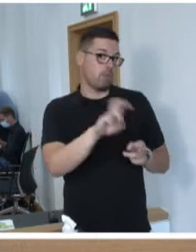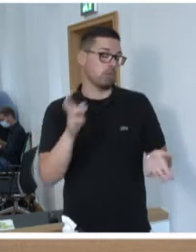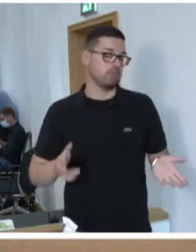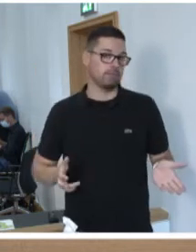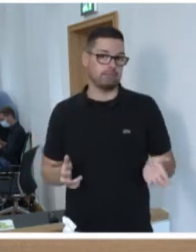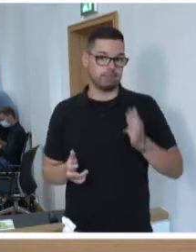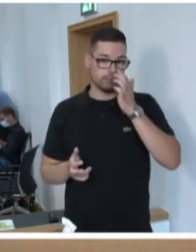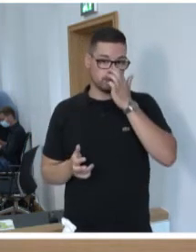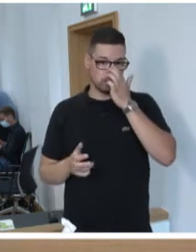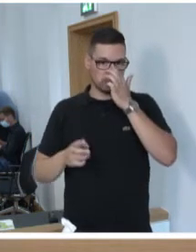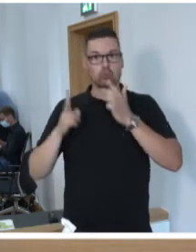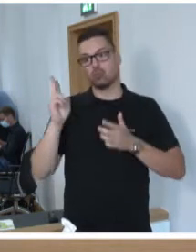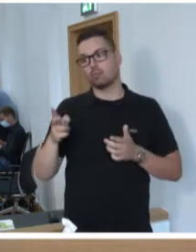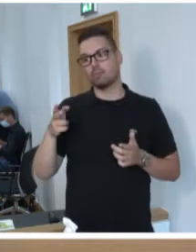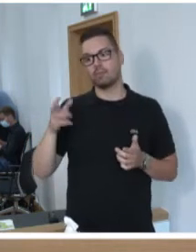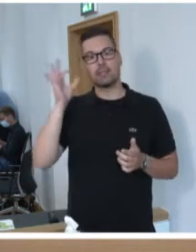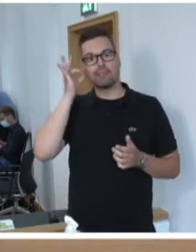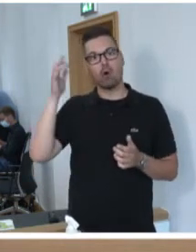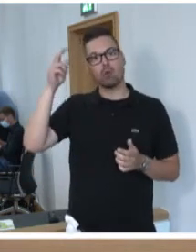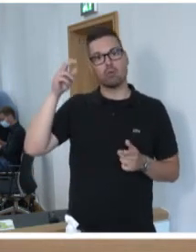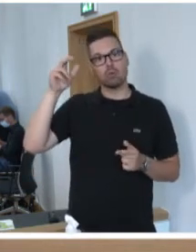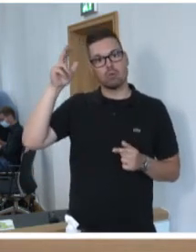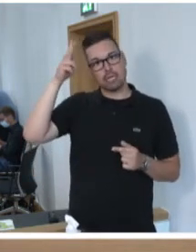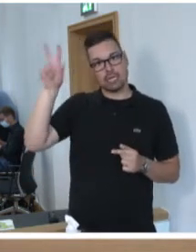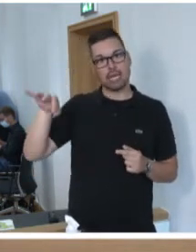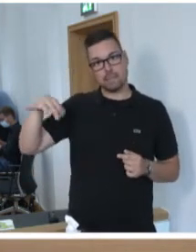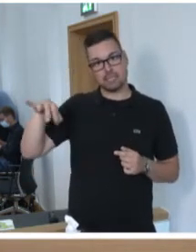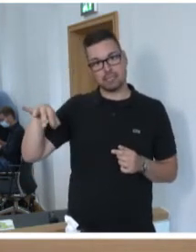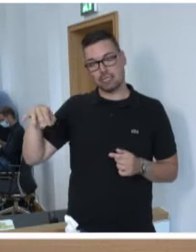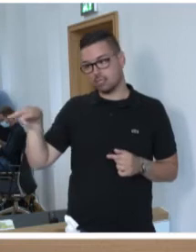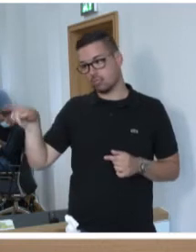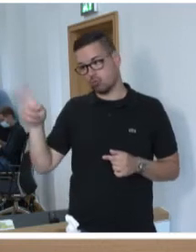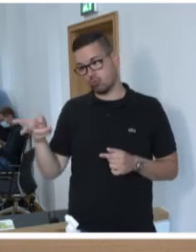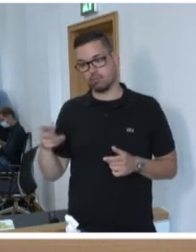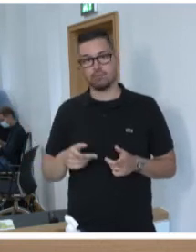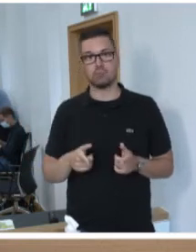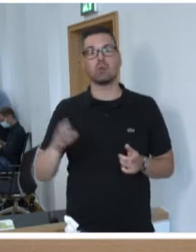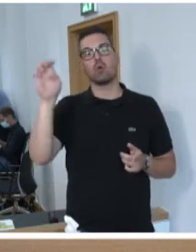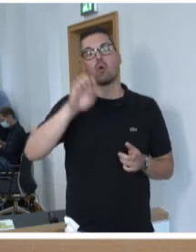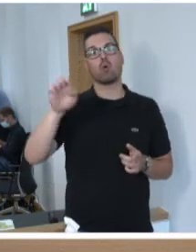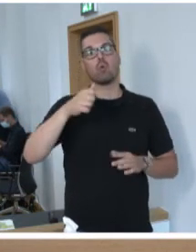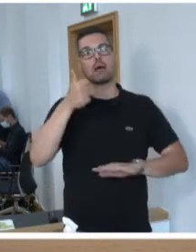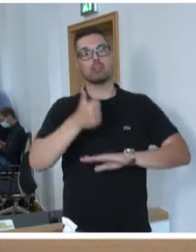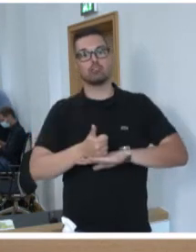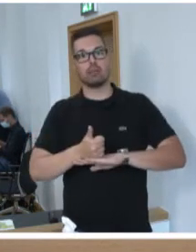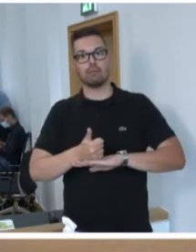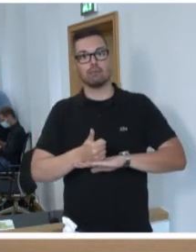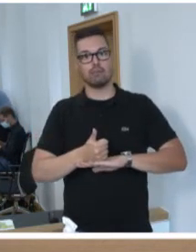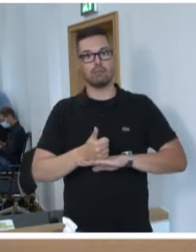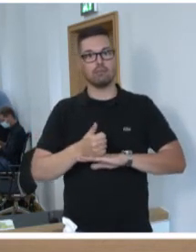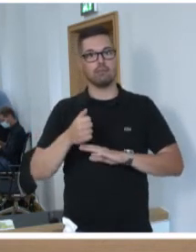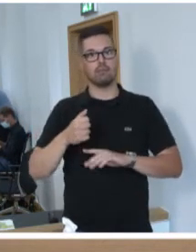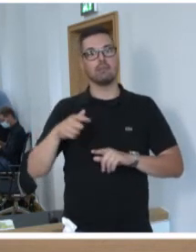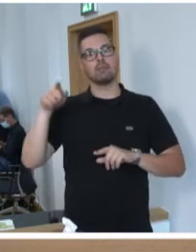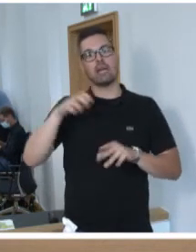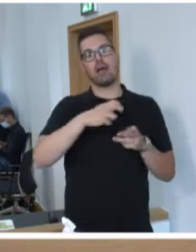Und ich stimme Ihnen zu, Frau Ministerpräsidentin, das, was jetzt an Schreiben des Europachefs Rowley auf dem Tisch liegt, es gab ja dieses